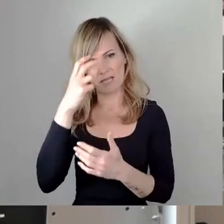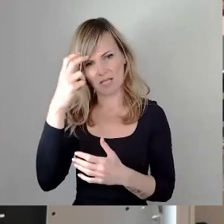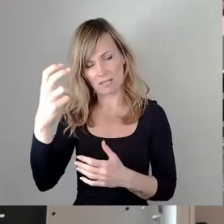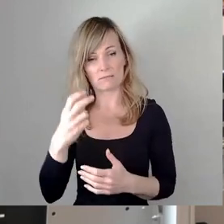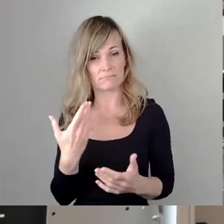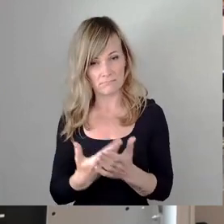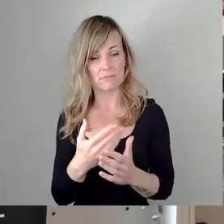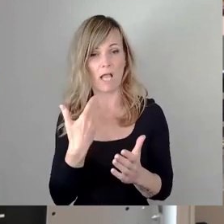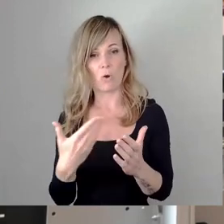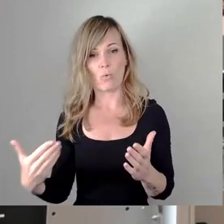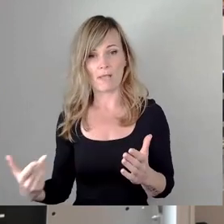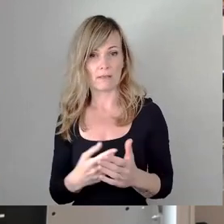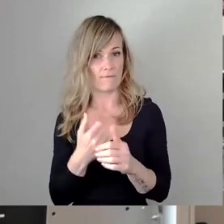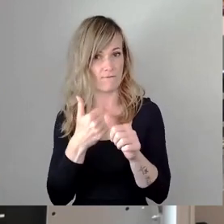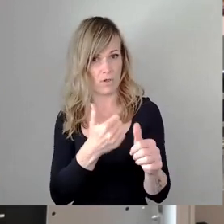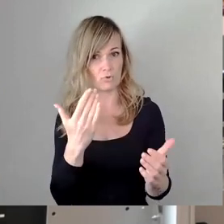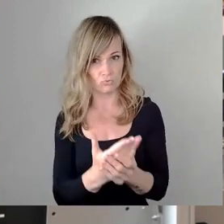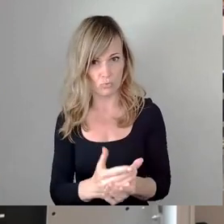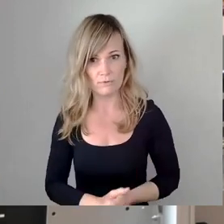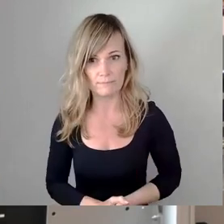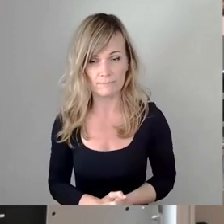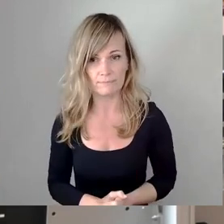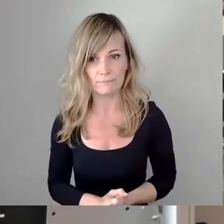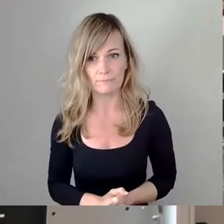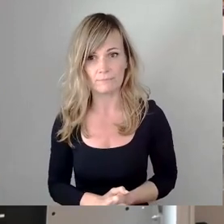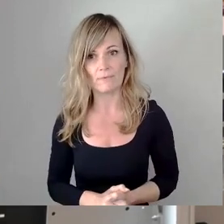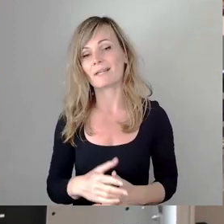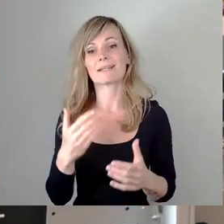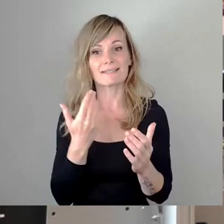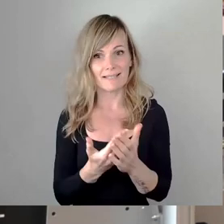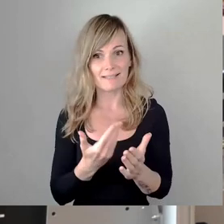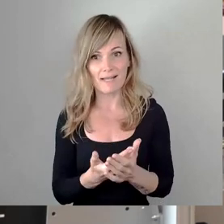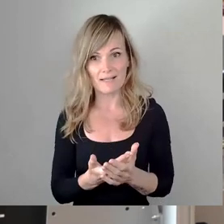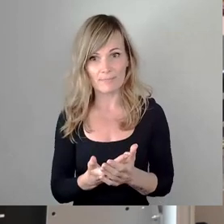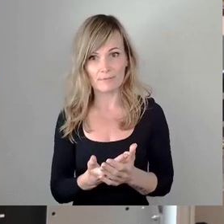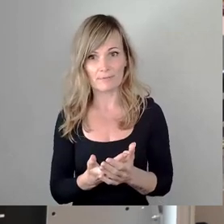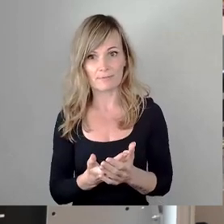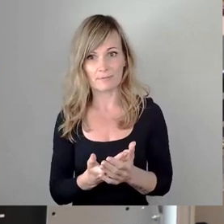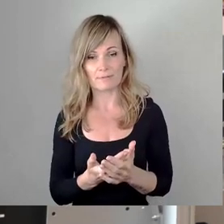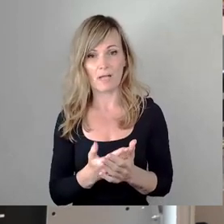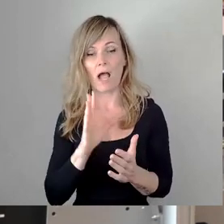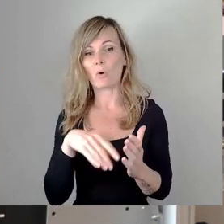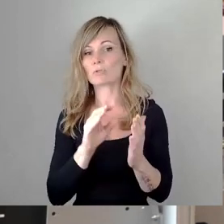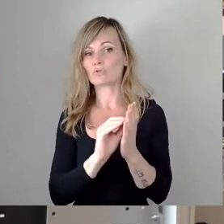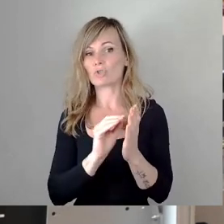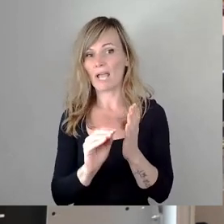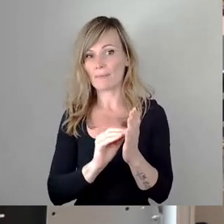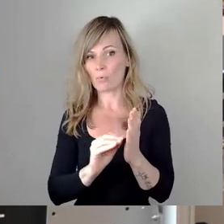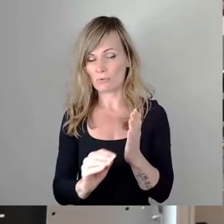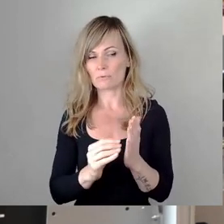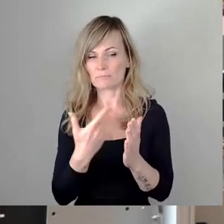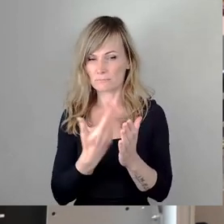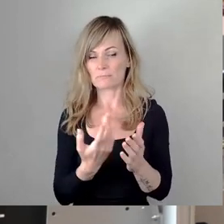Argumenten gefolgt und hat deshalb eine Ausschreibung beschlossen, um die